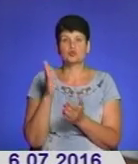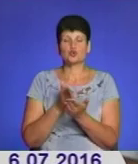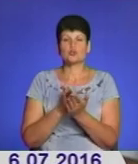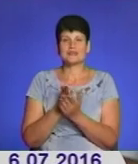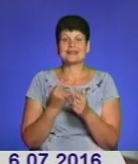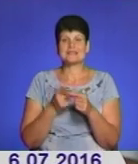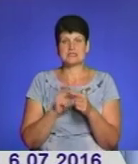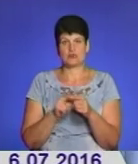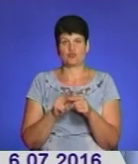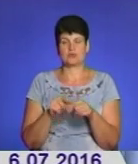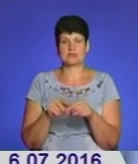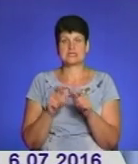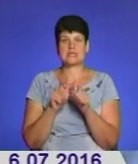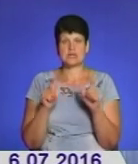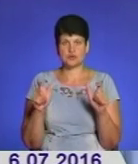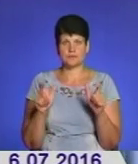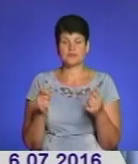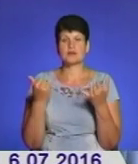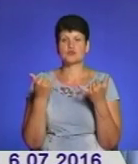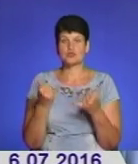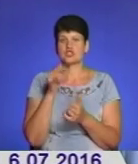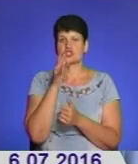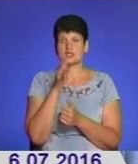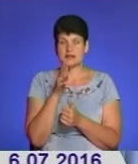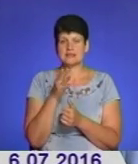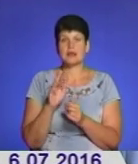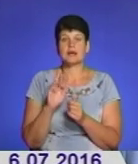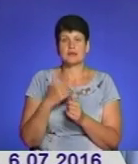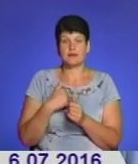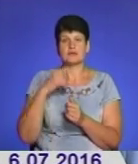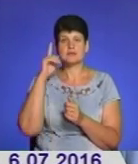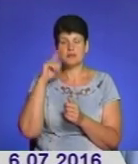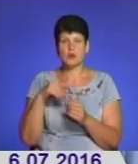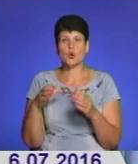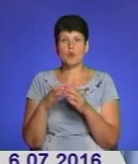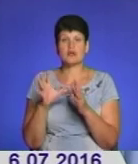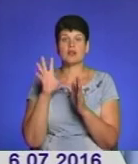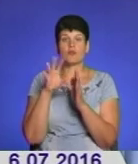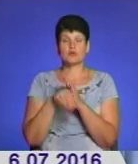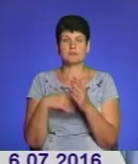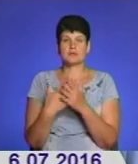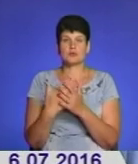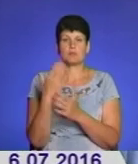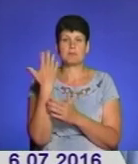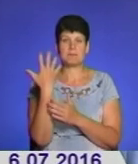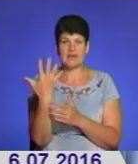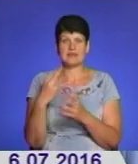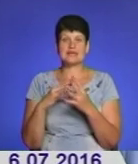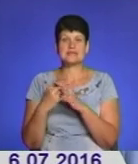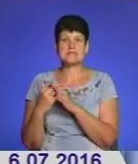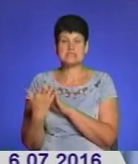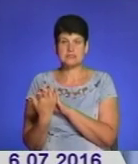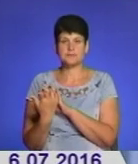поліційній станції. На даний час, як мені відомо, в громаду входить близько 5 сіл, 5 сіл є тож,